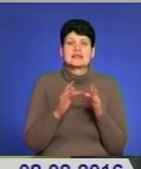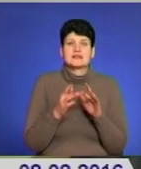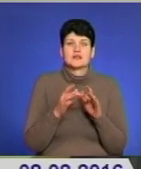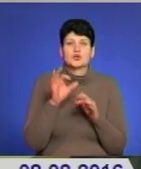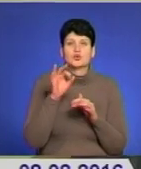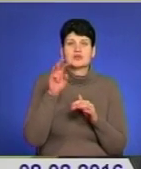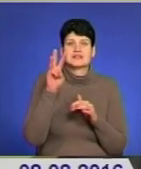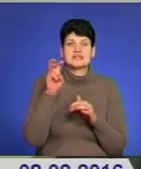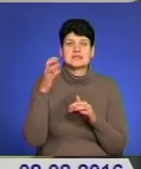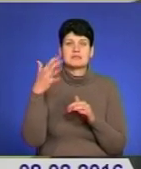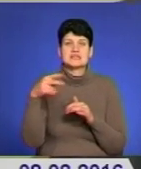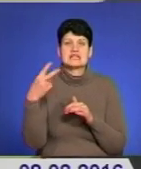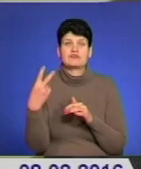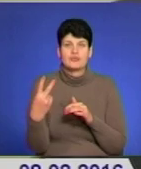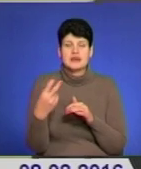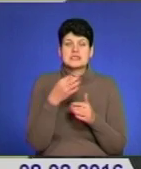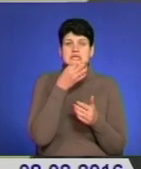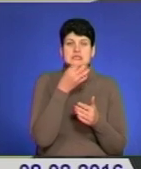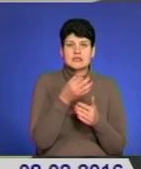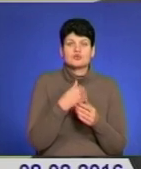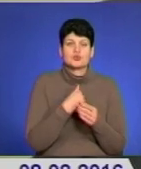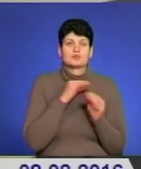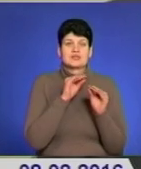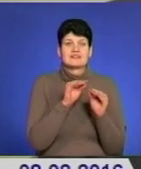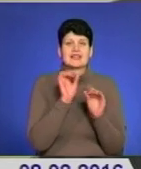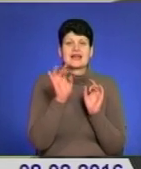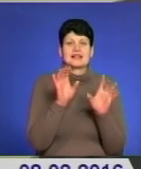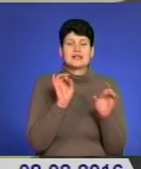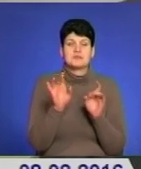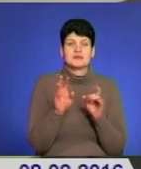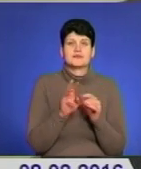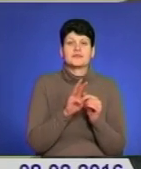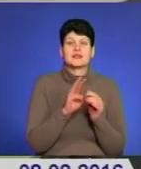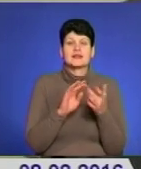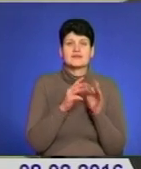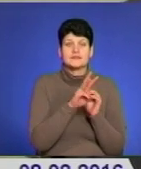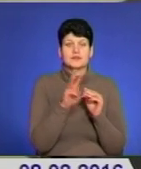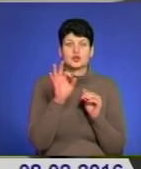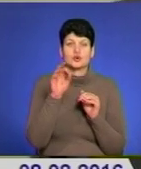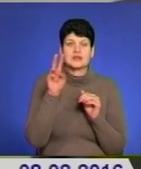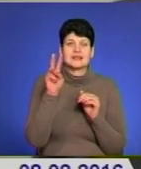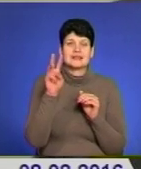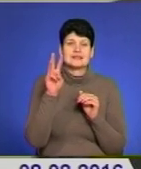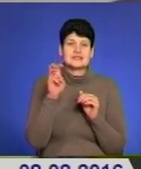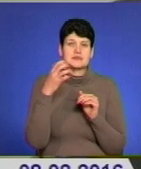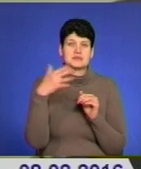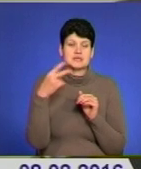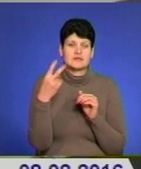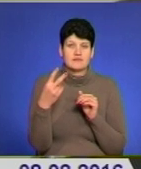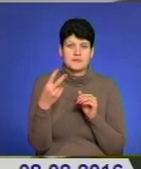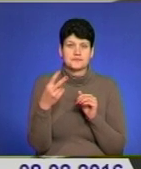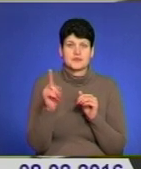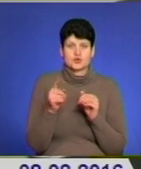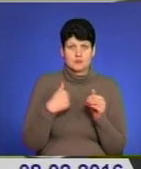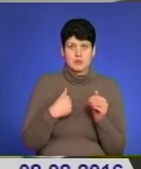0352. І запропонував розмістити рекламу на інтернет-ресурсі 0352. На